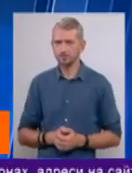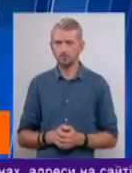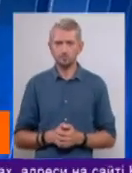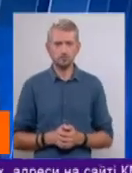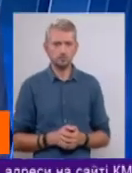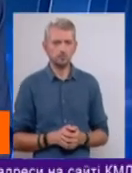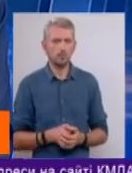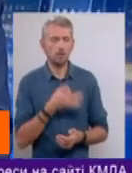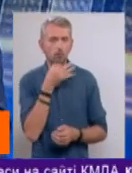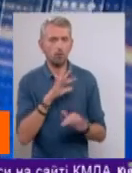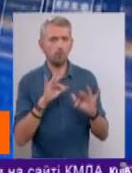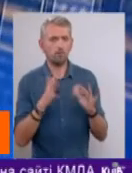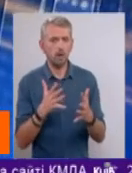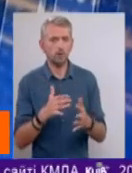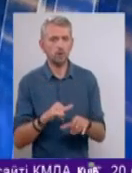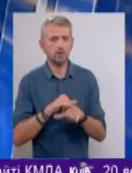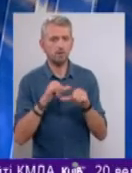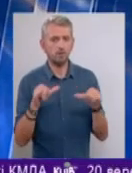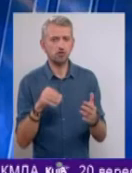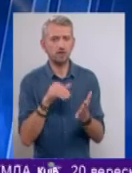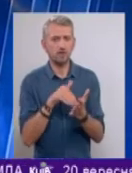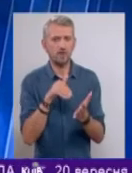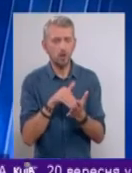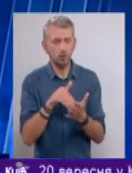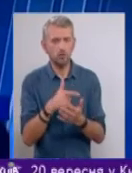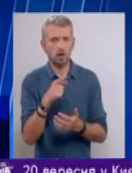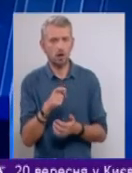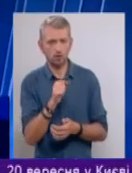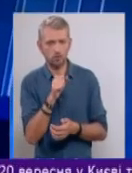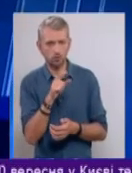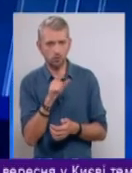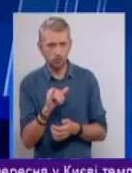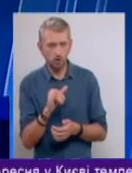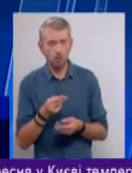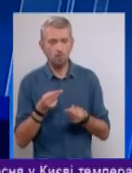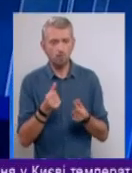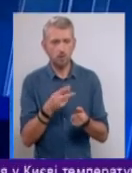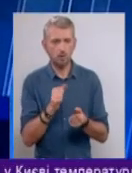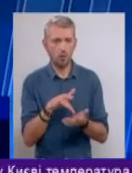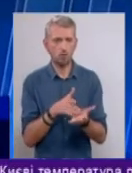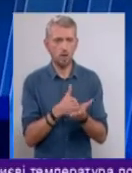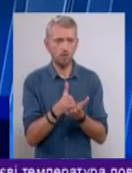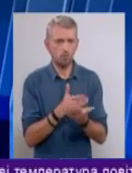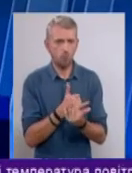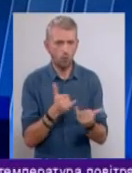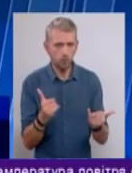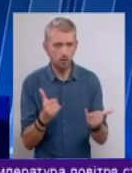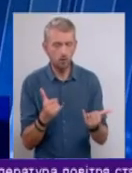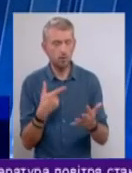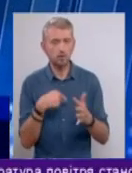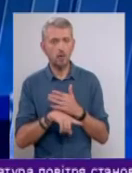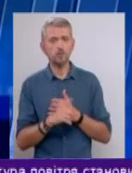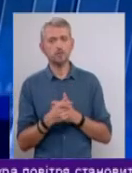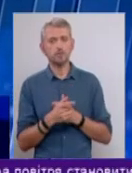Ну, в любом случае, збільшение вартости газу вплине на комунальні послуги. Так. Значить,